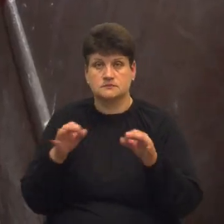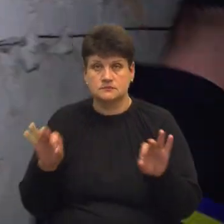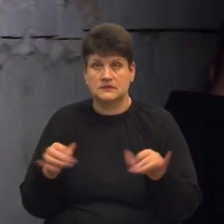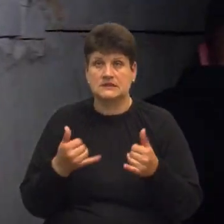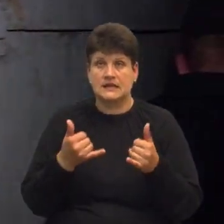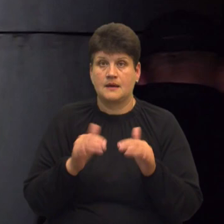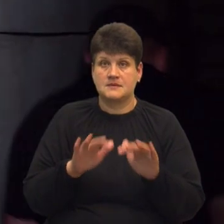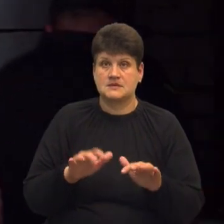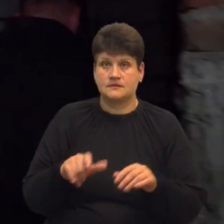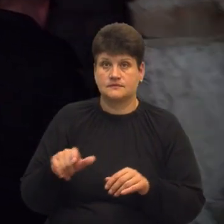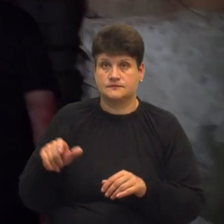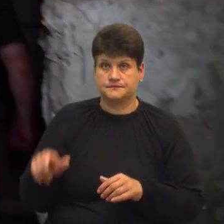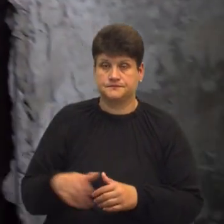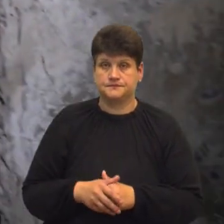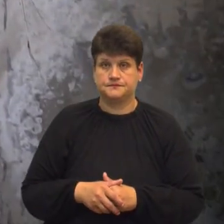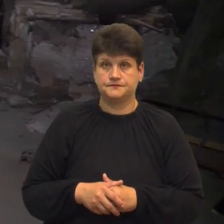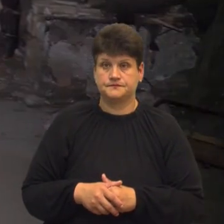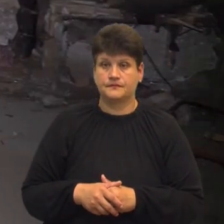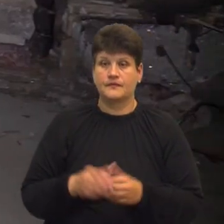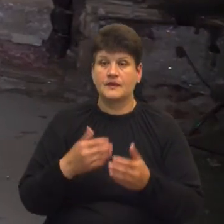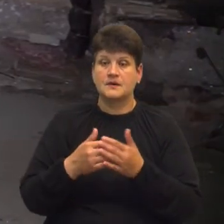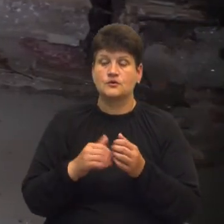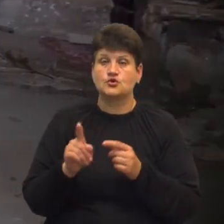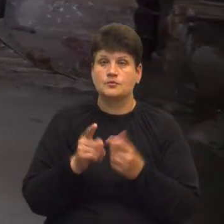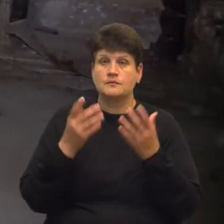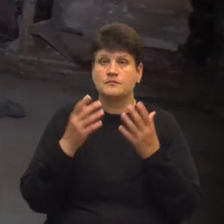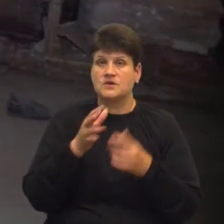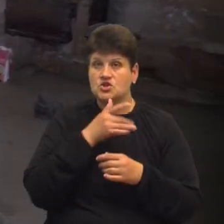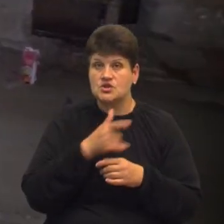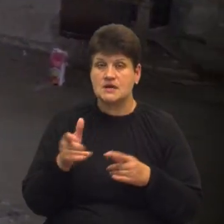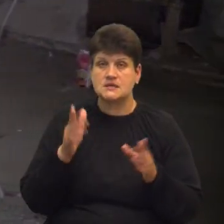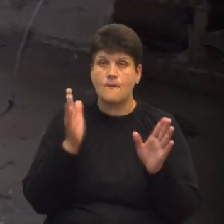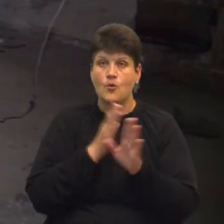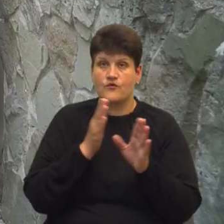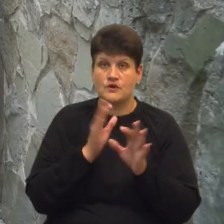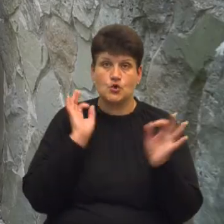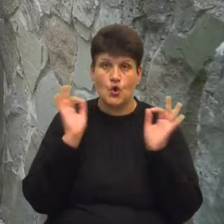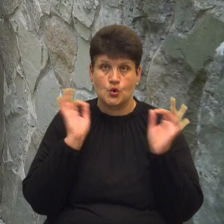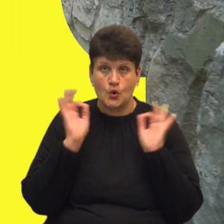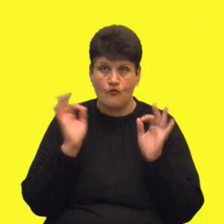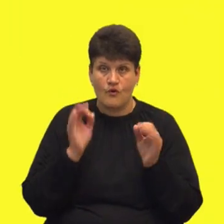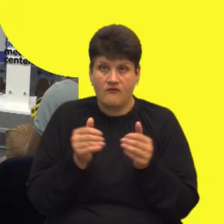місцевих жителів, каже Іван Рибчак. Зокрема, щоб під час повітряної тривоги сховища були відчинені.